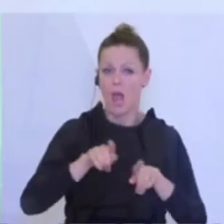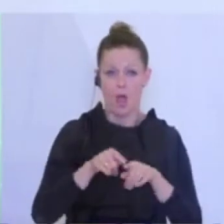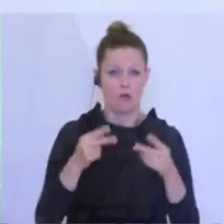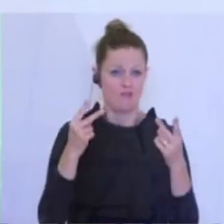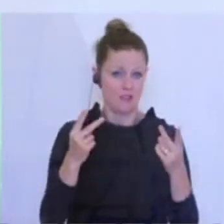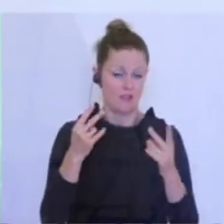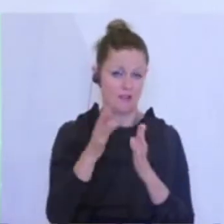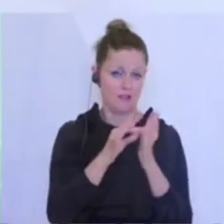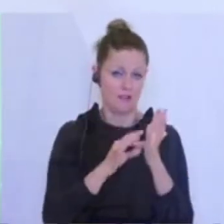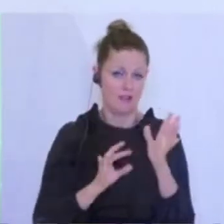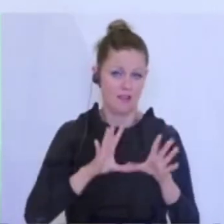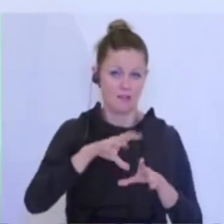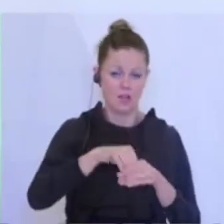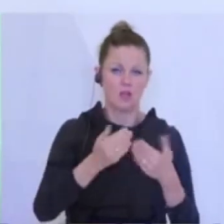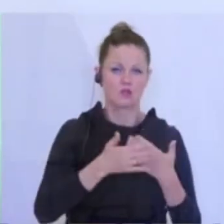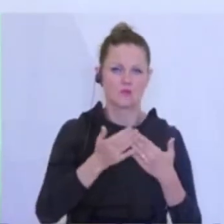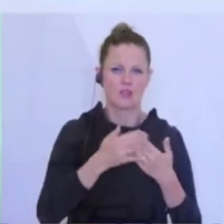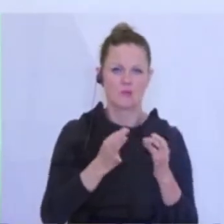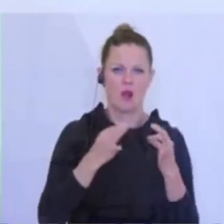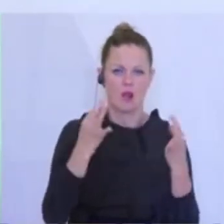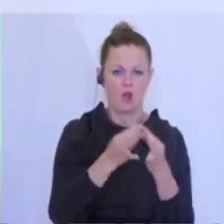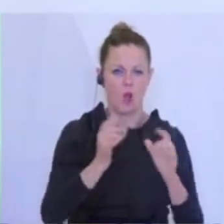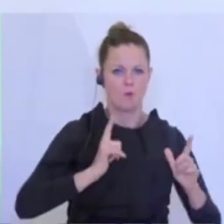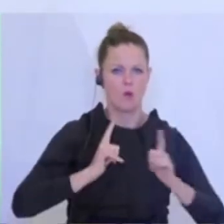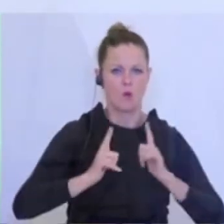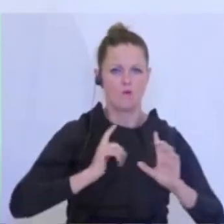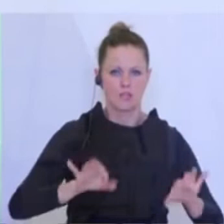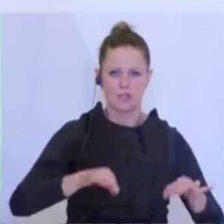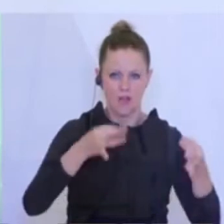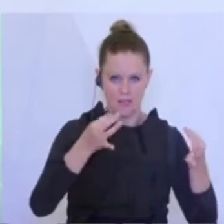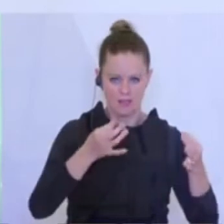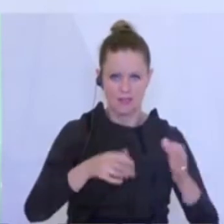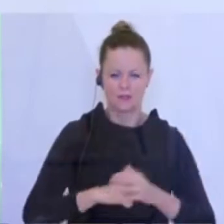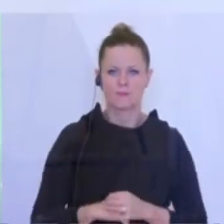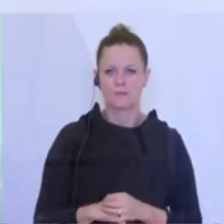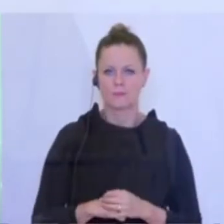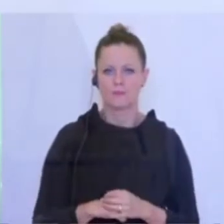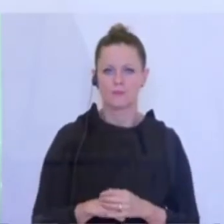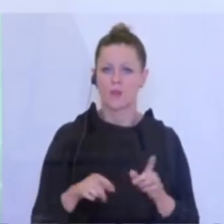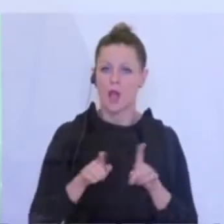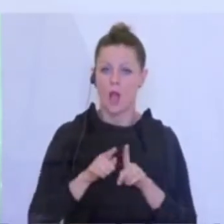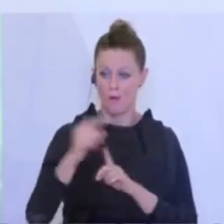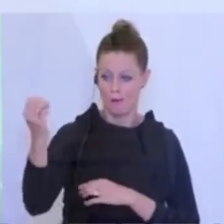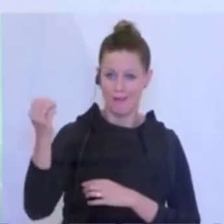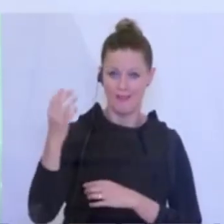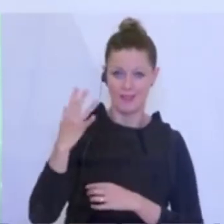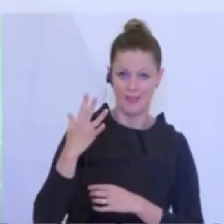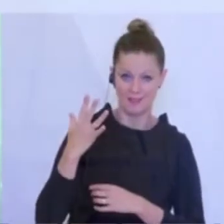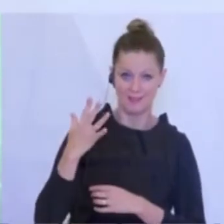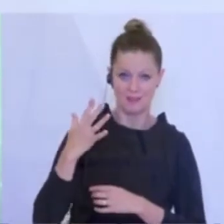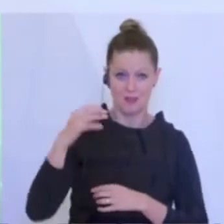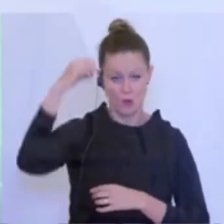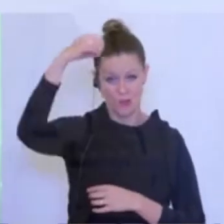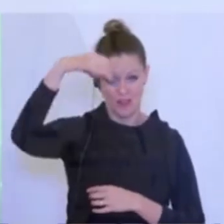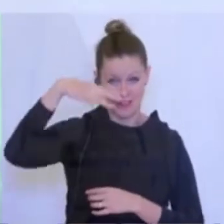bei diesen Kriterien. Da geht es um Raumluftqualität, da geht es um natürlichen Lichteinsatz, das mindert schon wieder